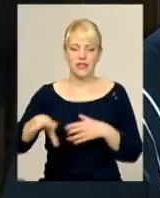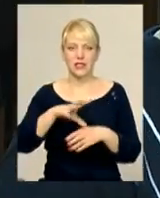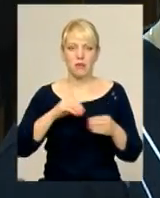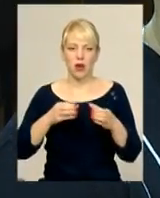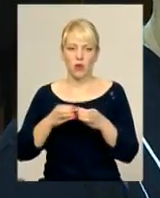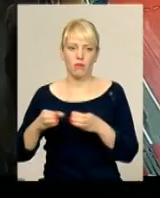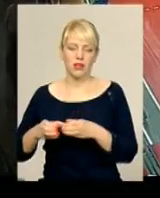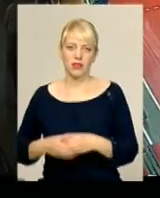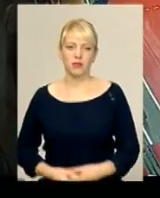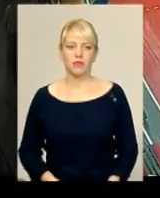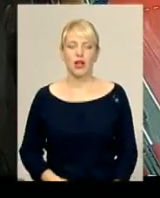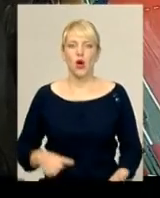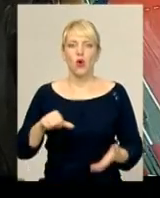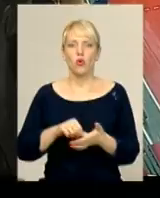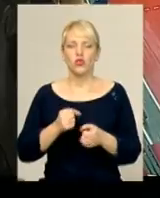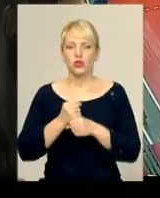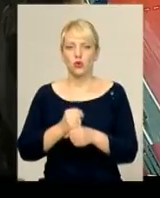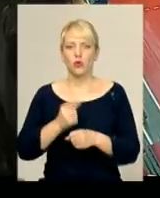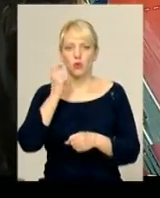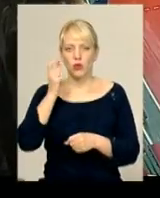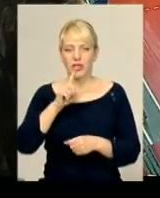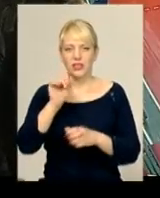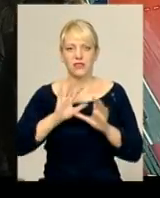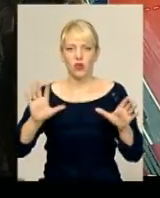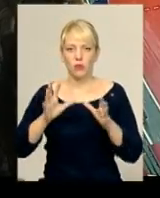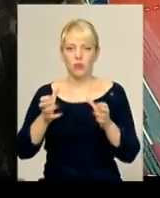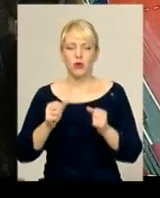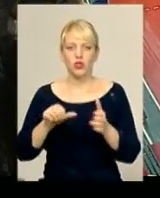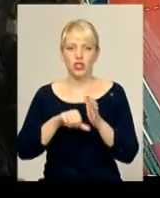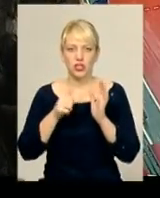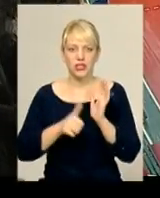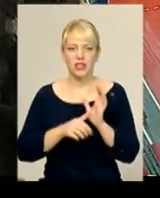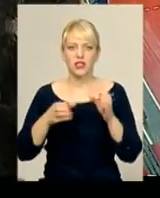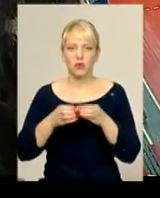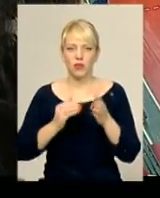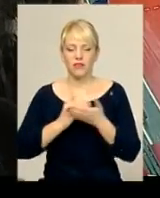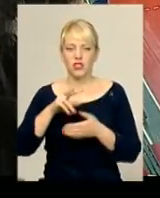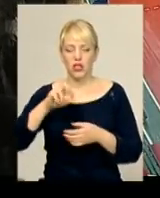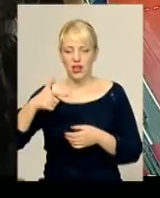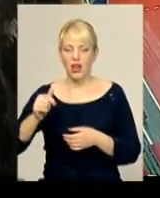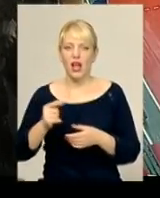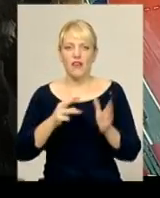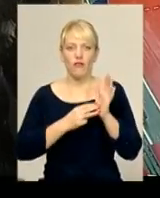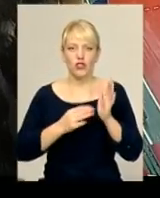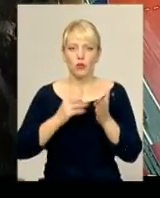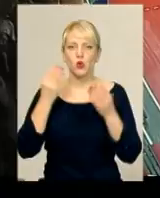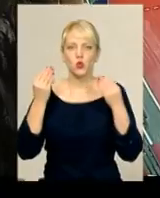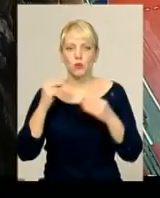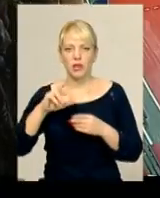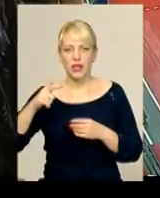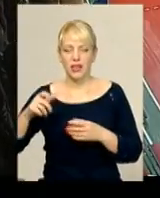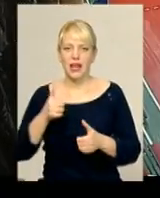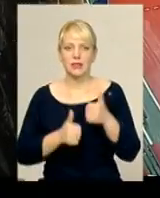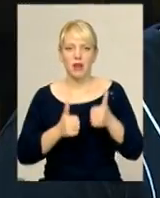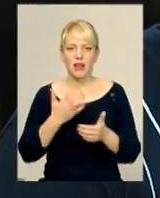сильних перепон. Участь у Кубку України з волейболу беруть 16 команд вищої ліги і 8 суперліги. Змагання складаються з п'яти